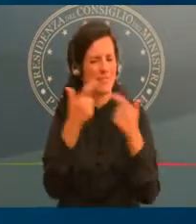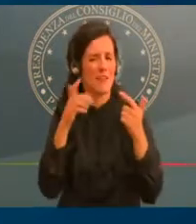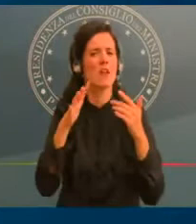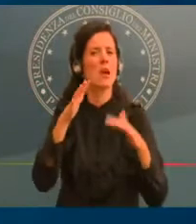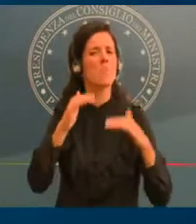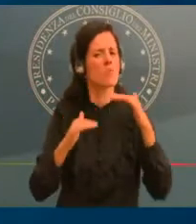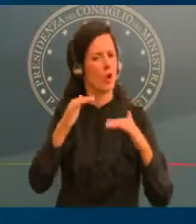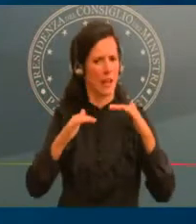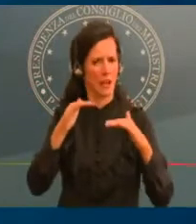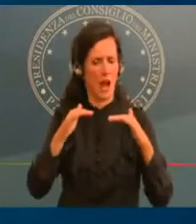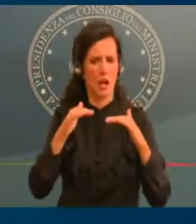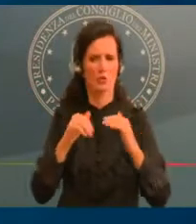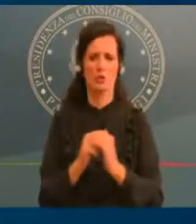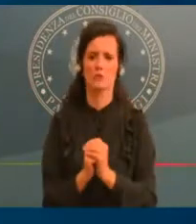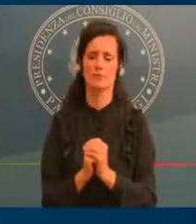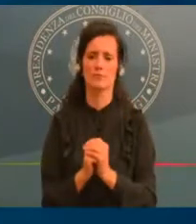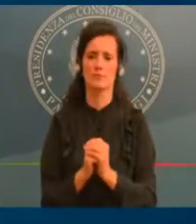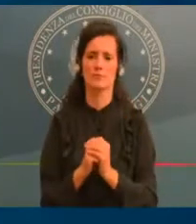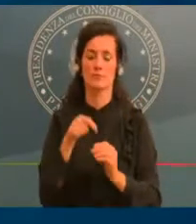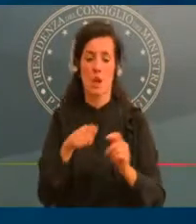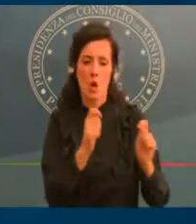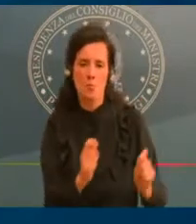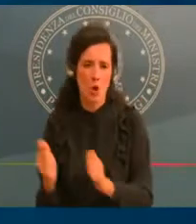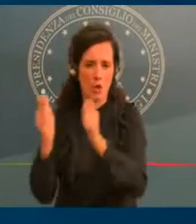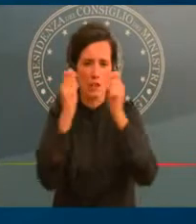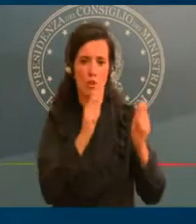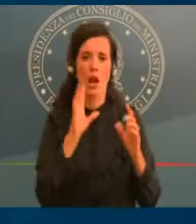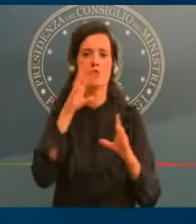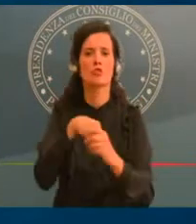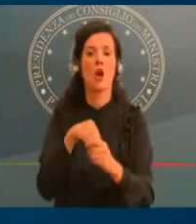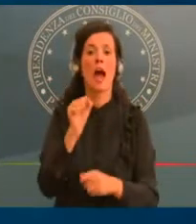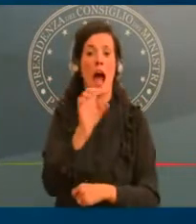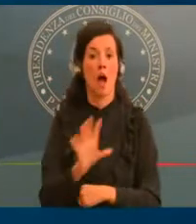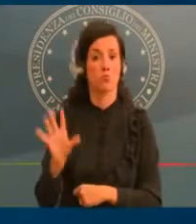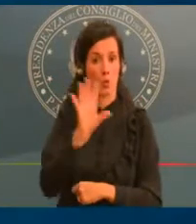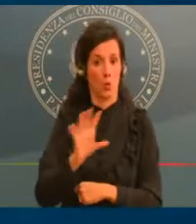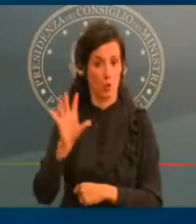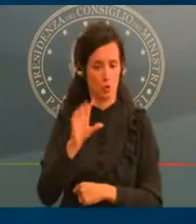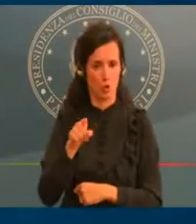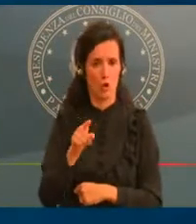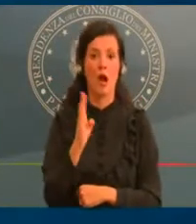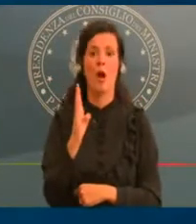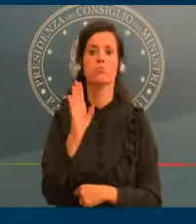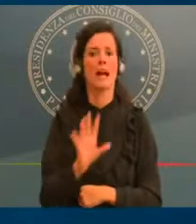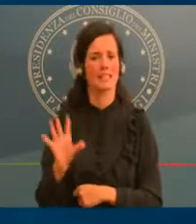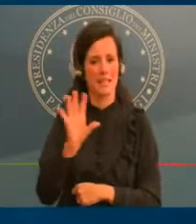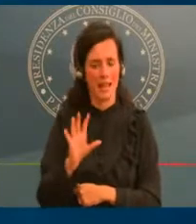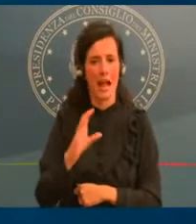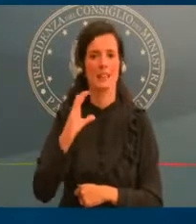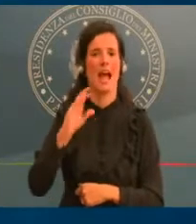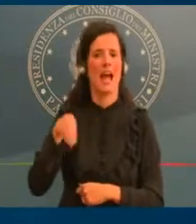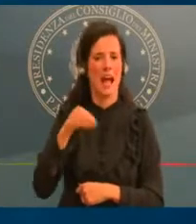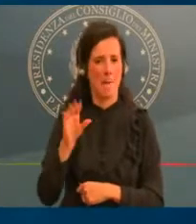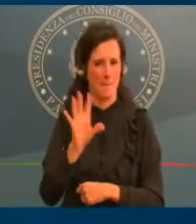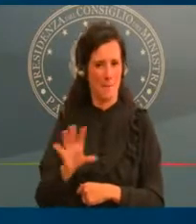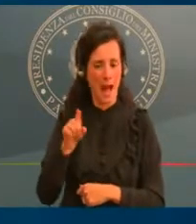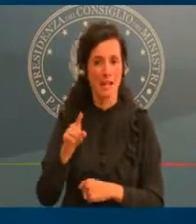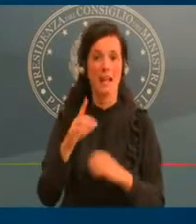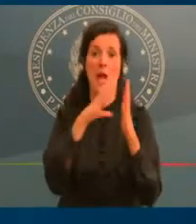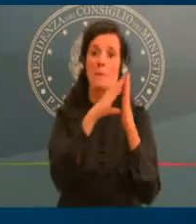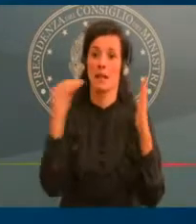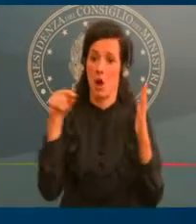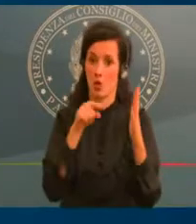Basilicata, Campania, Emilia-Romagna, Friuli-Venezia-Giulia, Lazio-Liguria, Marche-Molise,